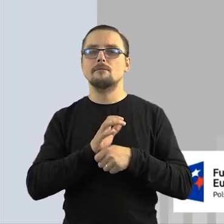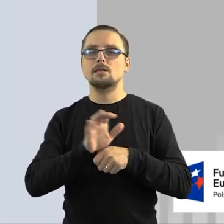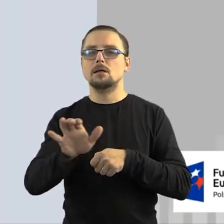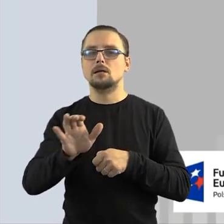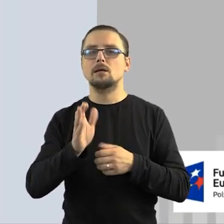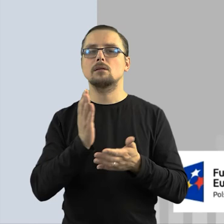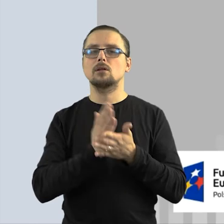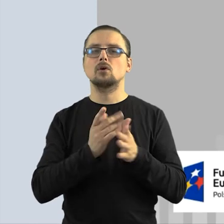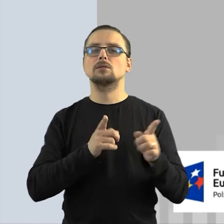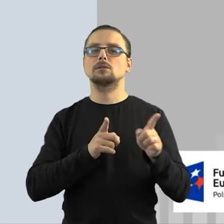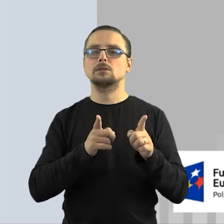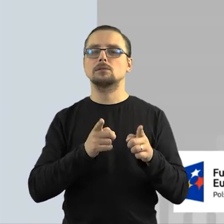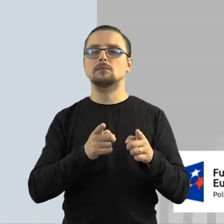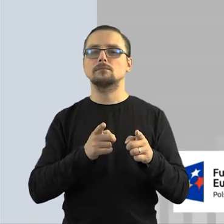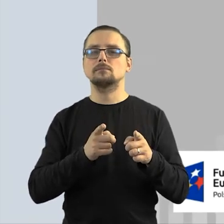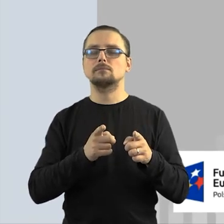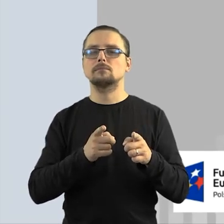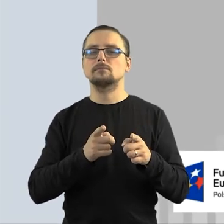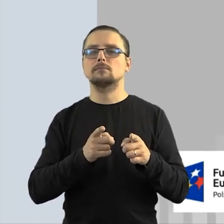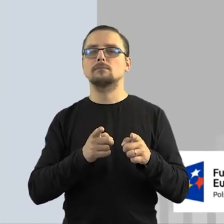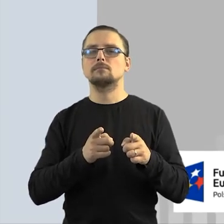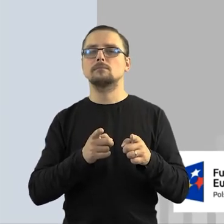znaczenie w przypadku